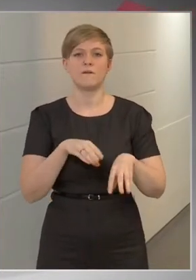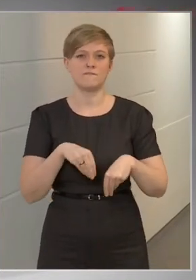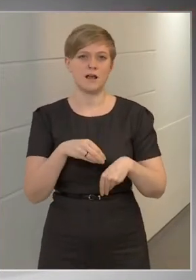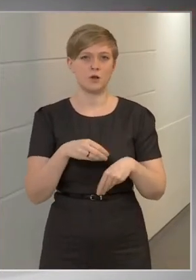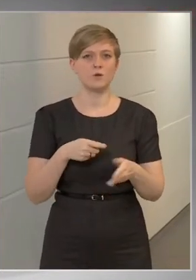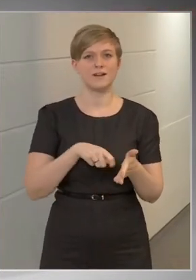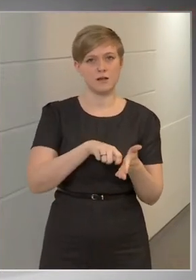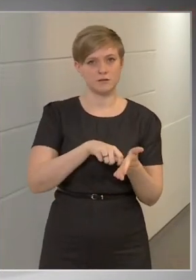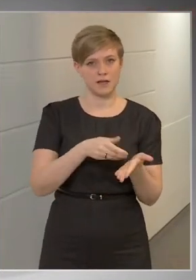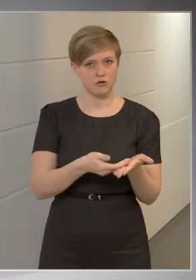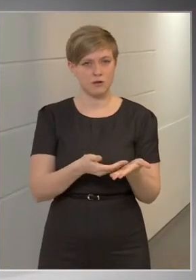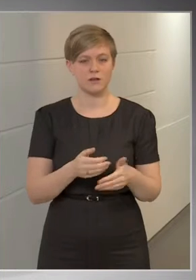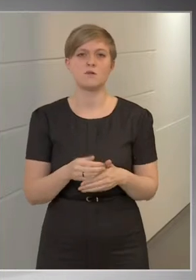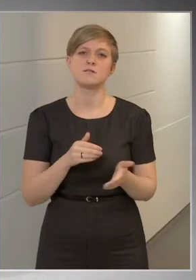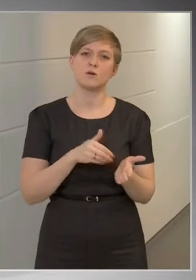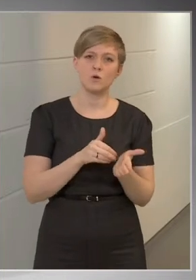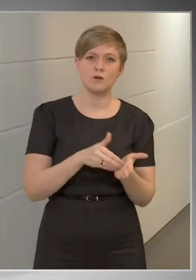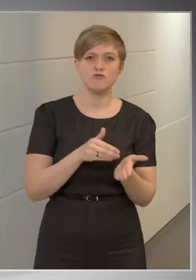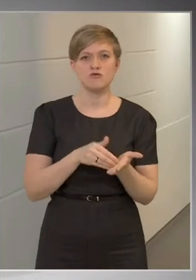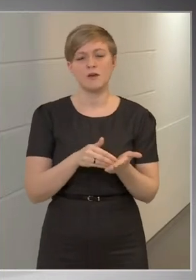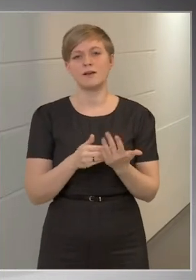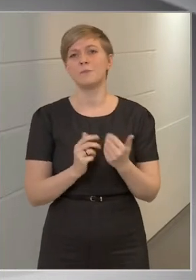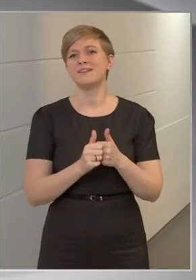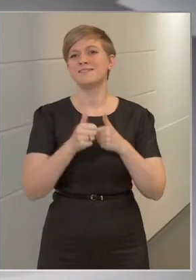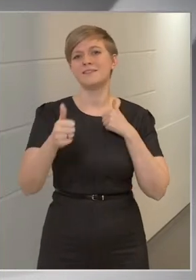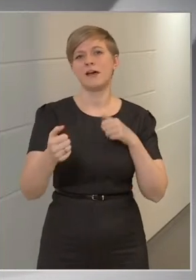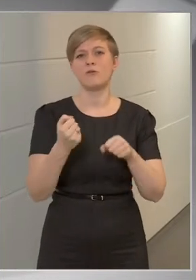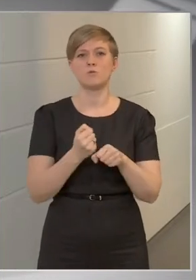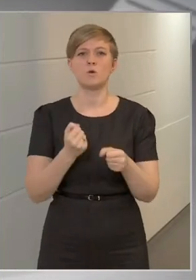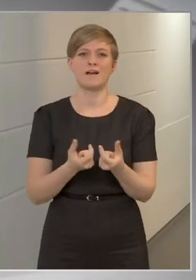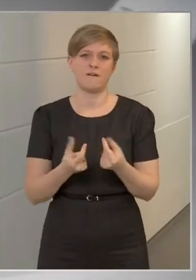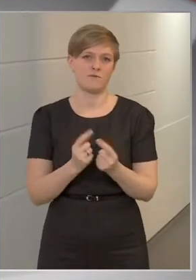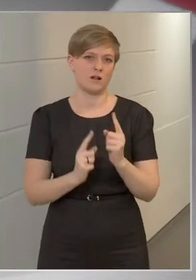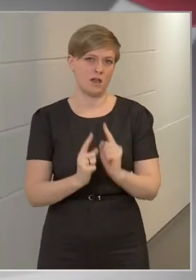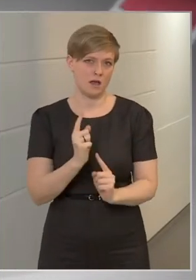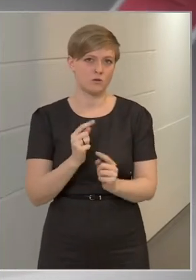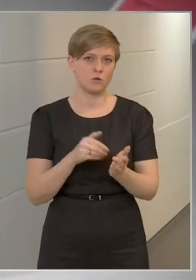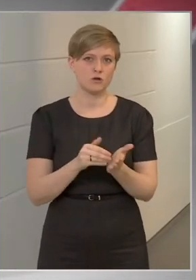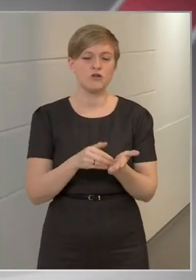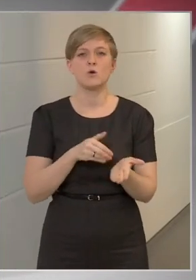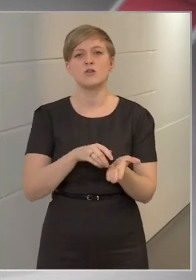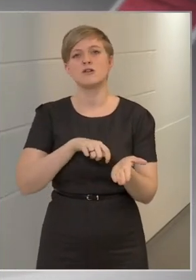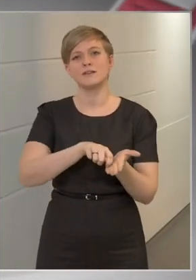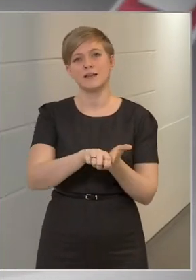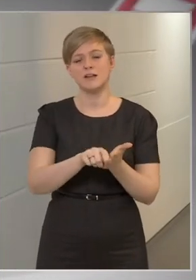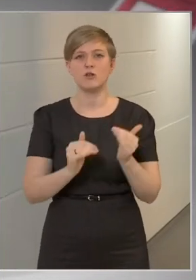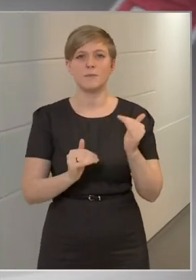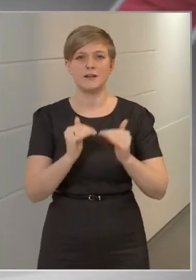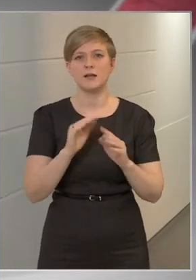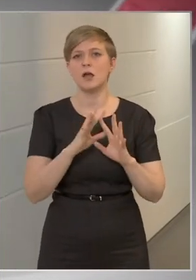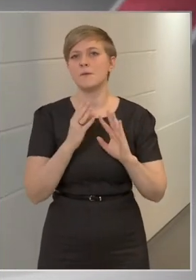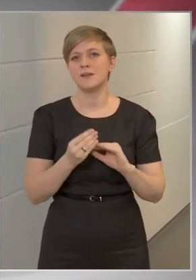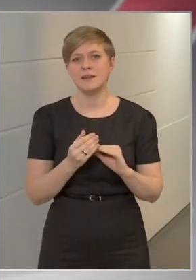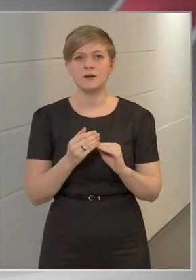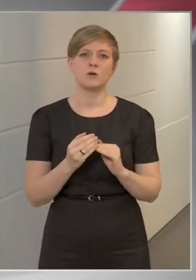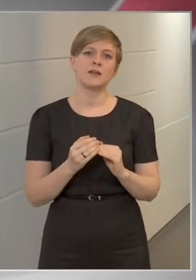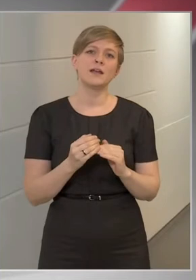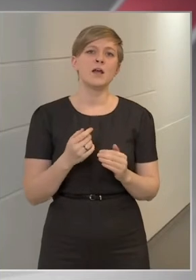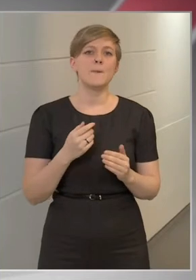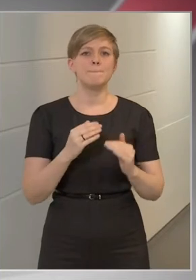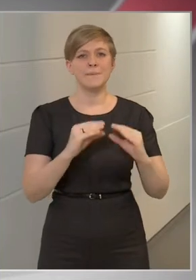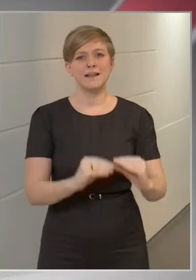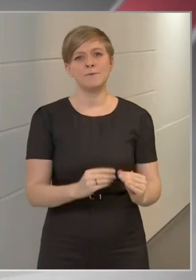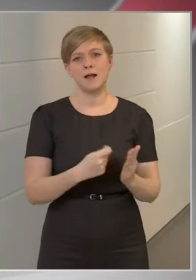A költség, ami a távmunkával együtt járó kiadás, ennek a költségtérítésnek a mértéke a mindenkori minimálbér